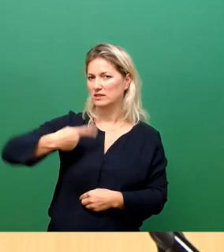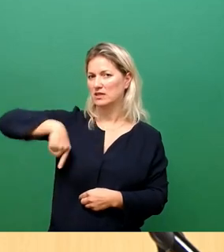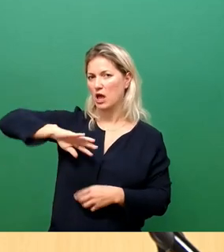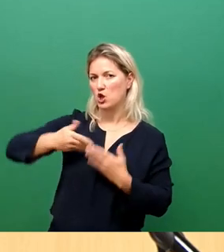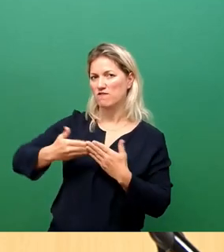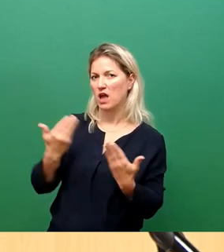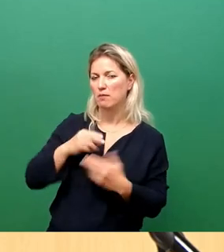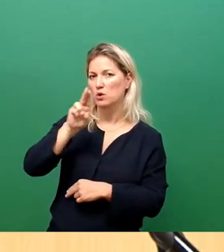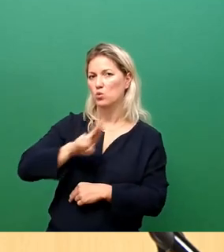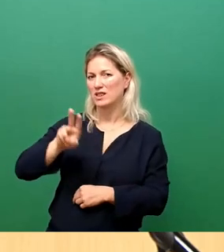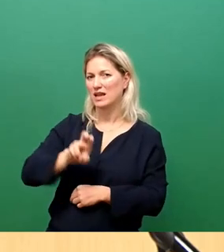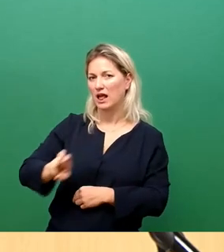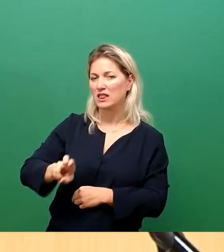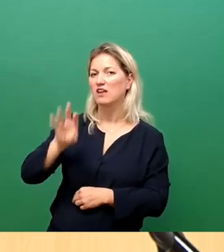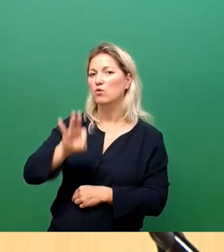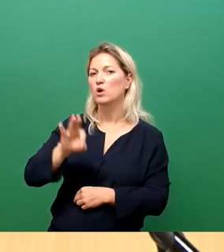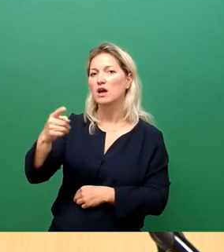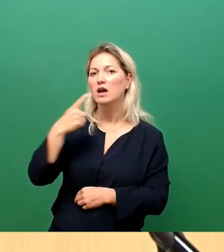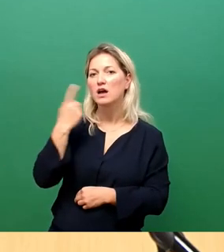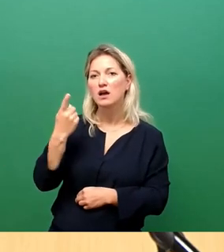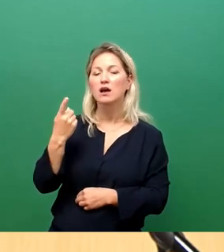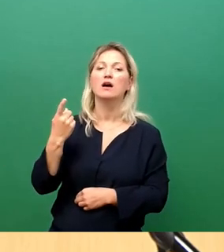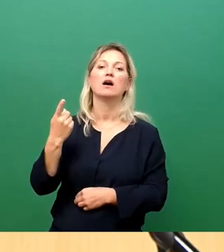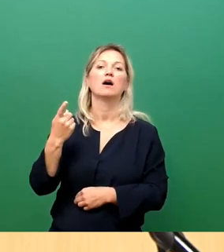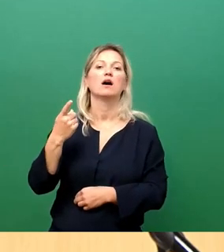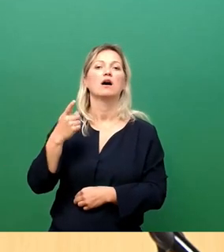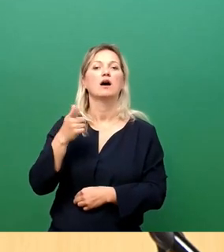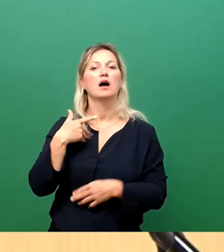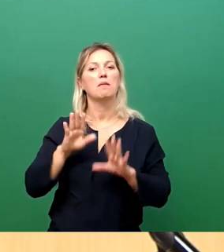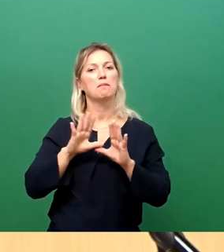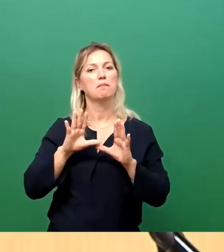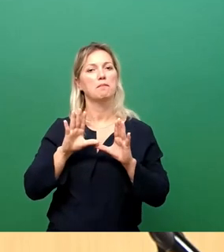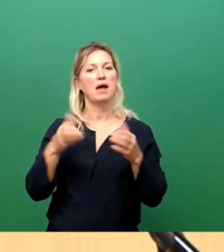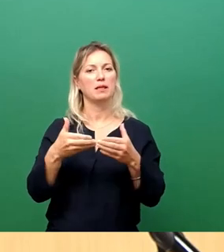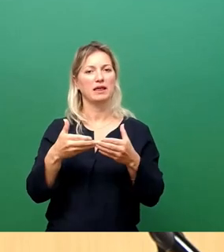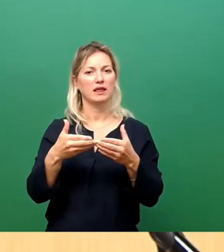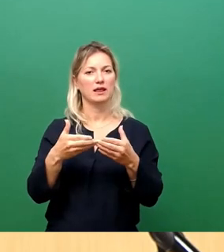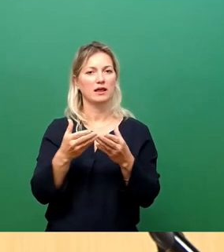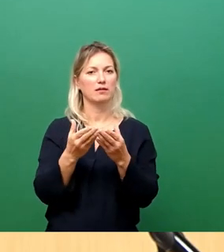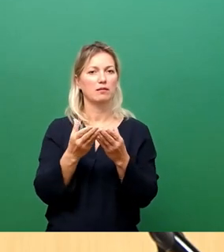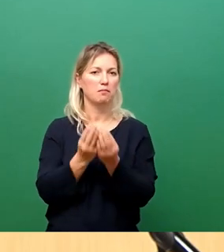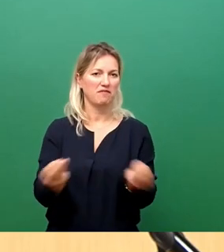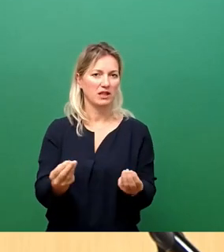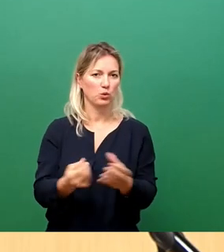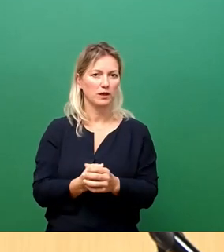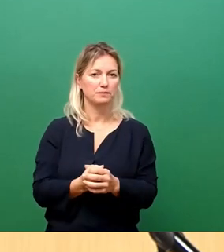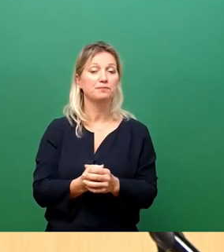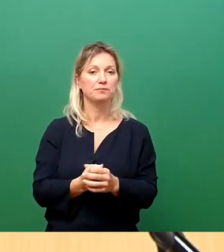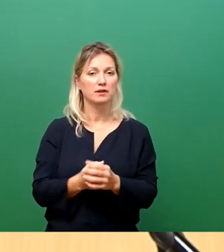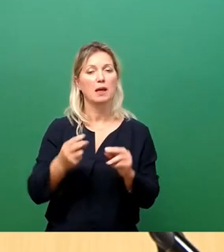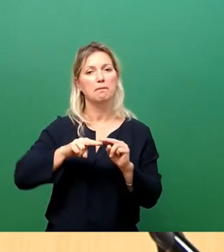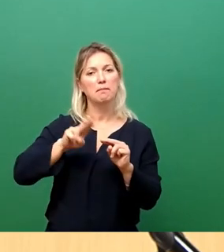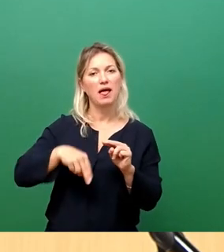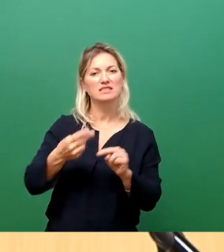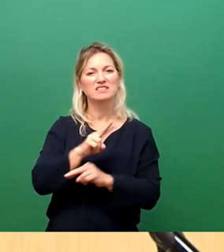Pandemiebewältigung. Sie wissen, dass wir im März 2020, als die